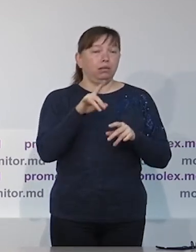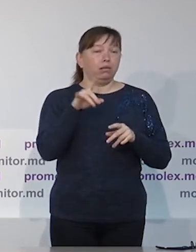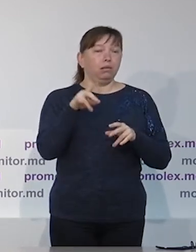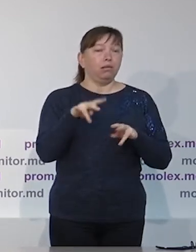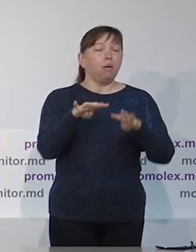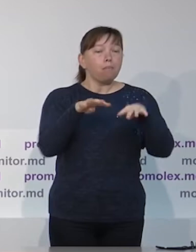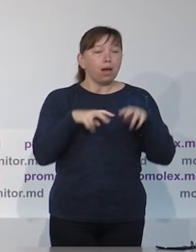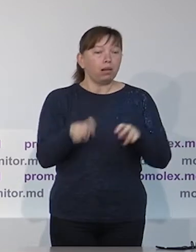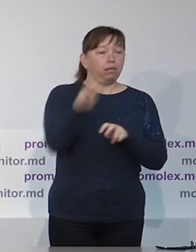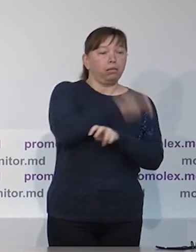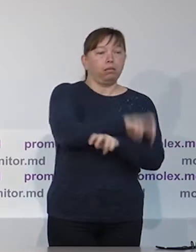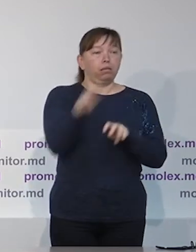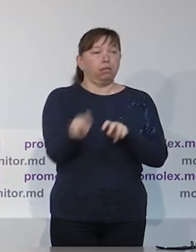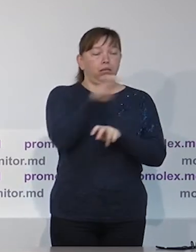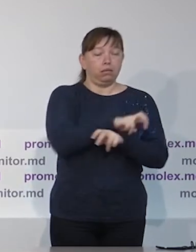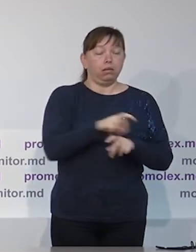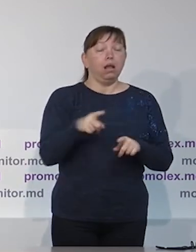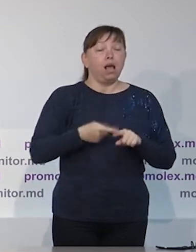президент.